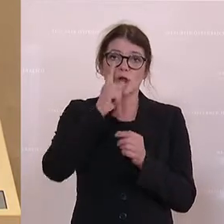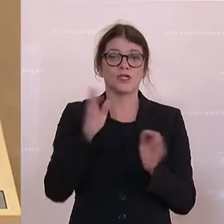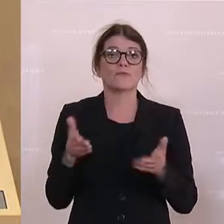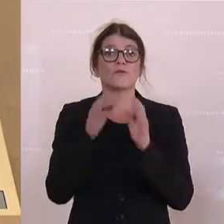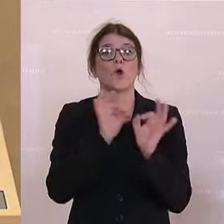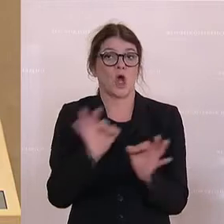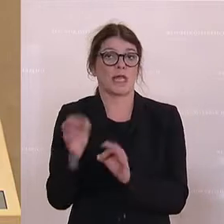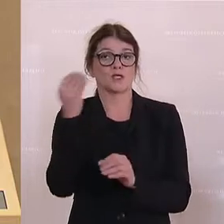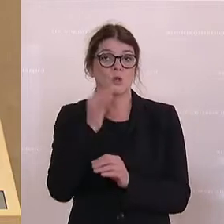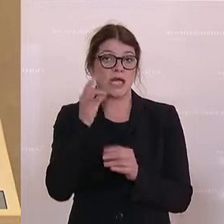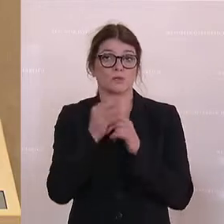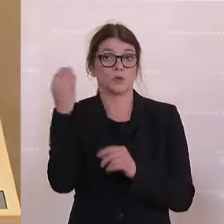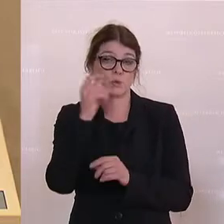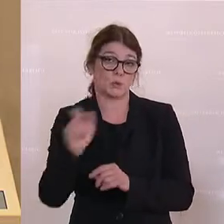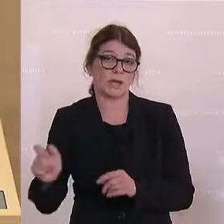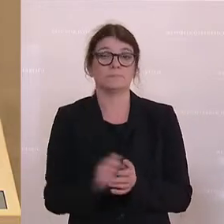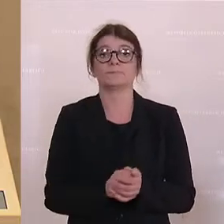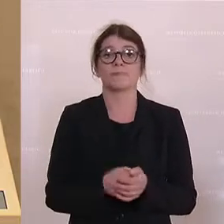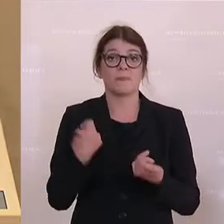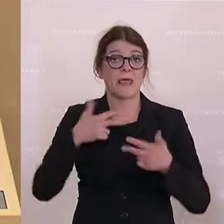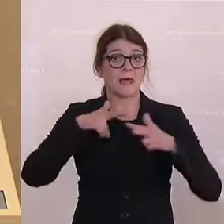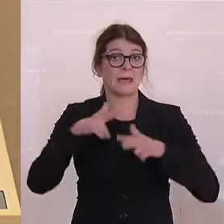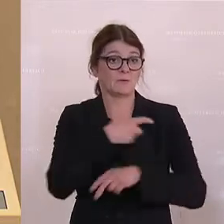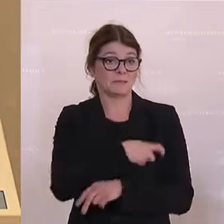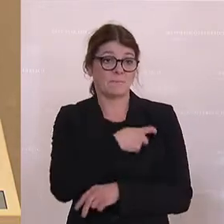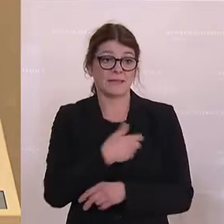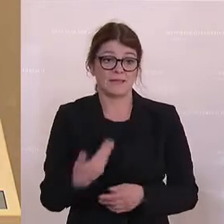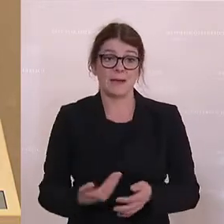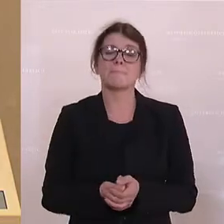für ordentliche Schülerinnen und Schüler der Regierungsparteien.